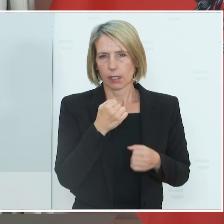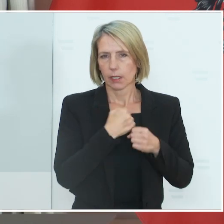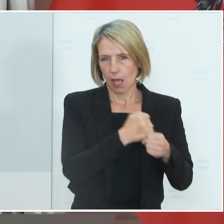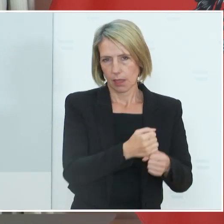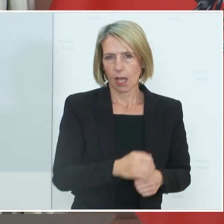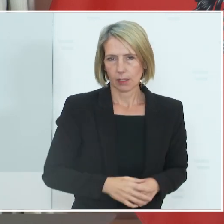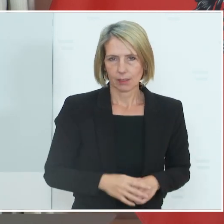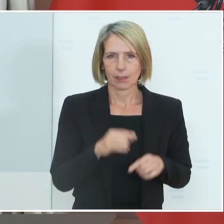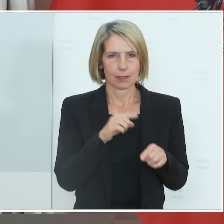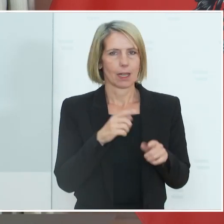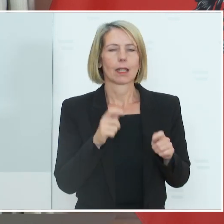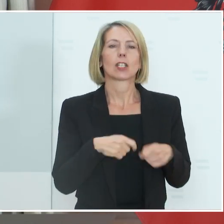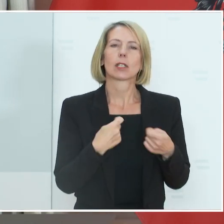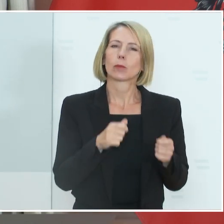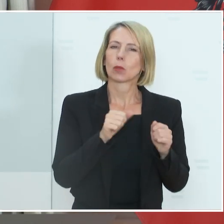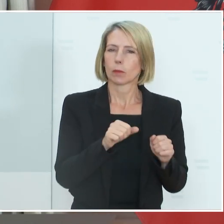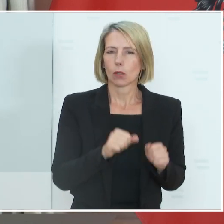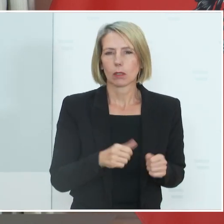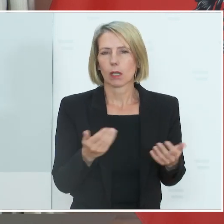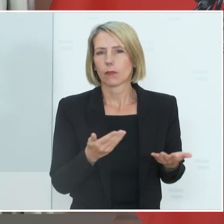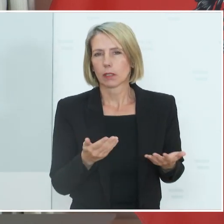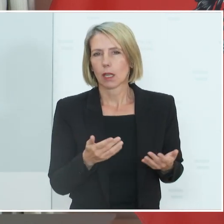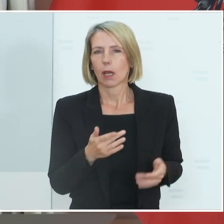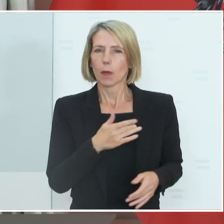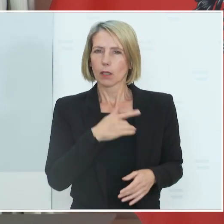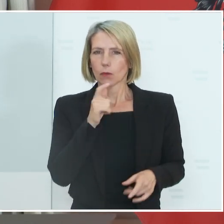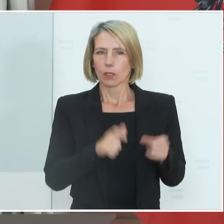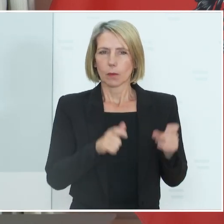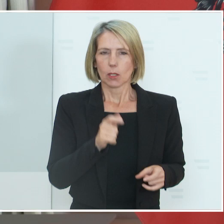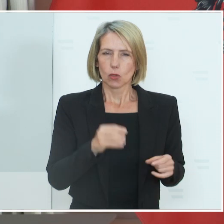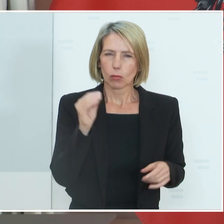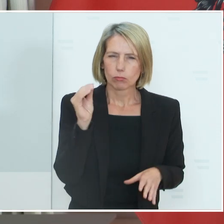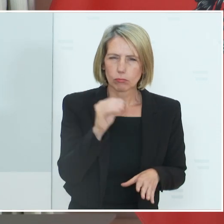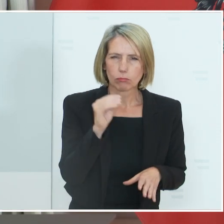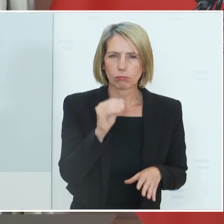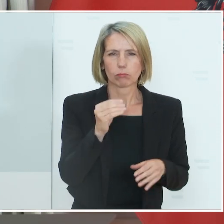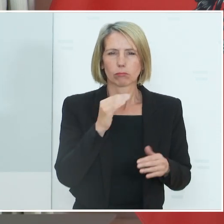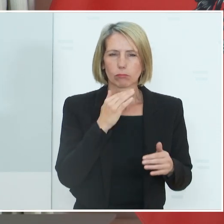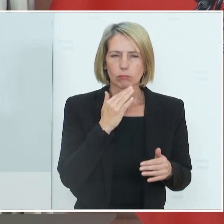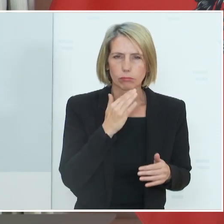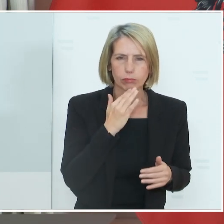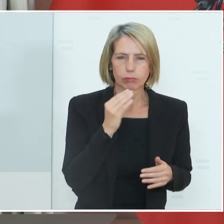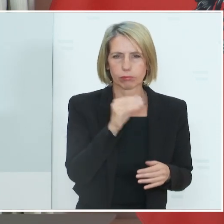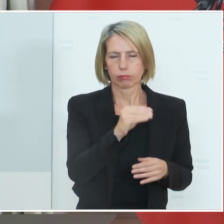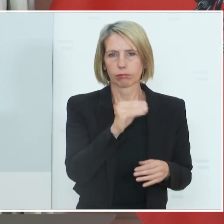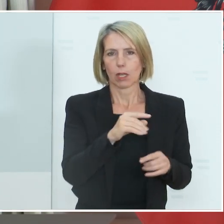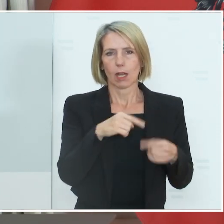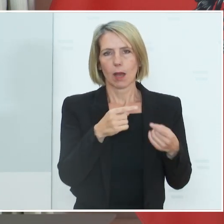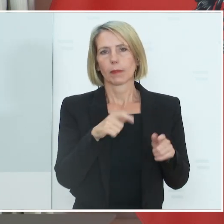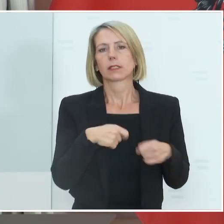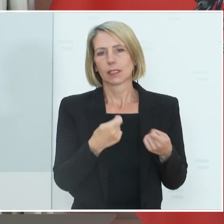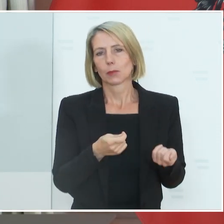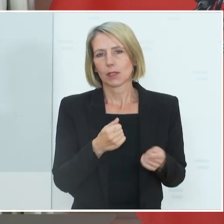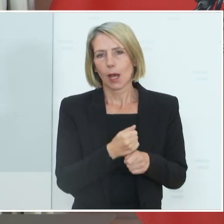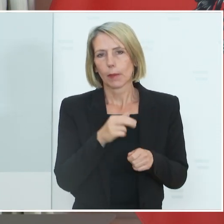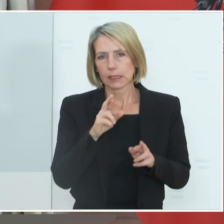gibt es nicht die Möglichkeit, hoffentlich die betreffende Person zu überzeugen. Aber wenn das nicht gelingt, gibt es im Arbeitsrecht bestehende Regelungen. Also wir haben da nichts